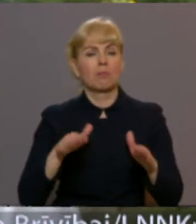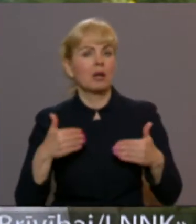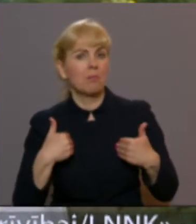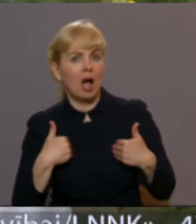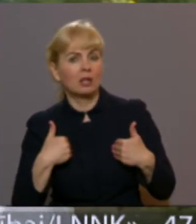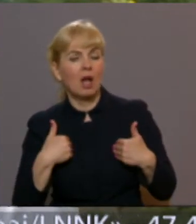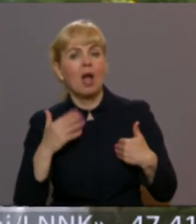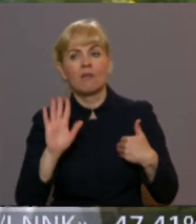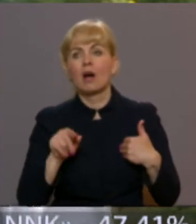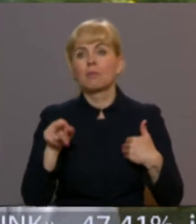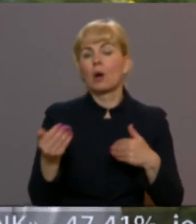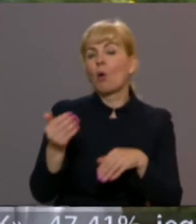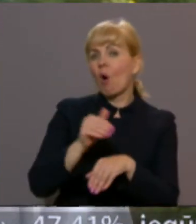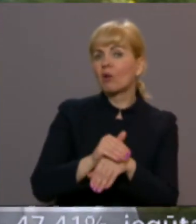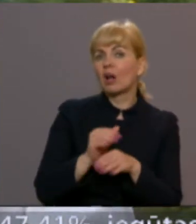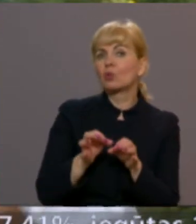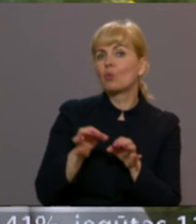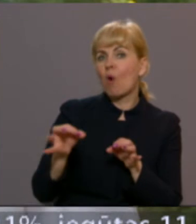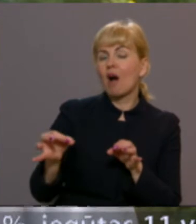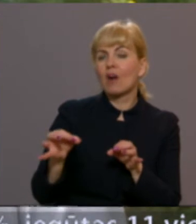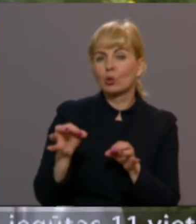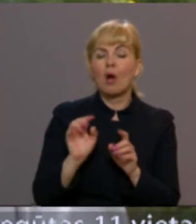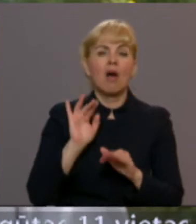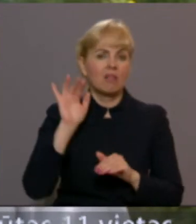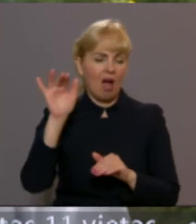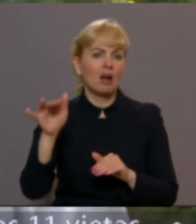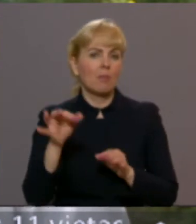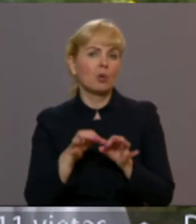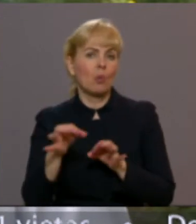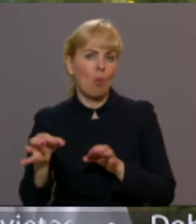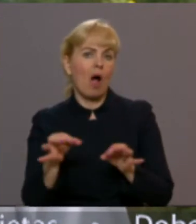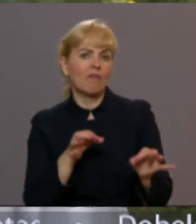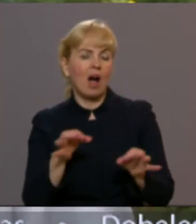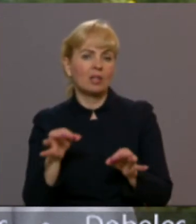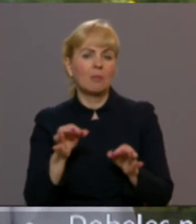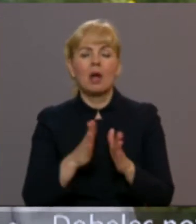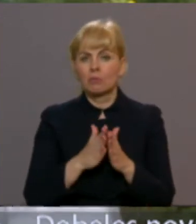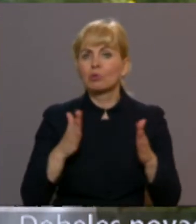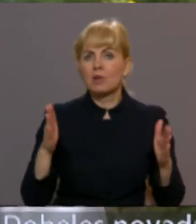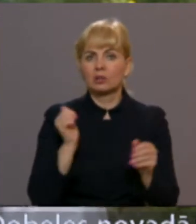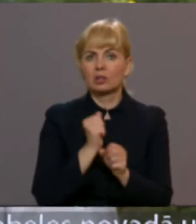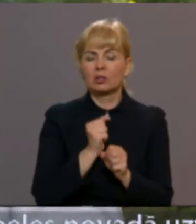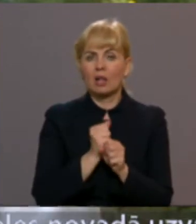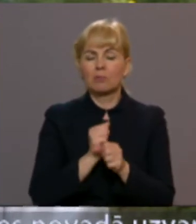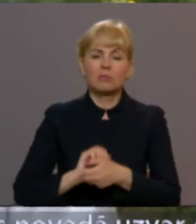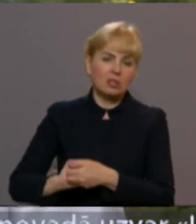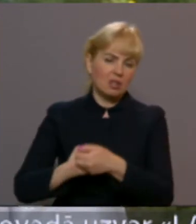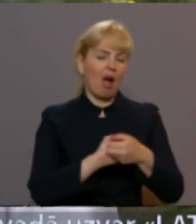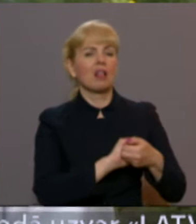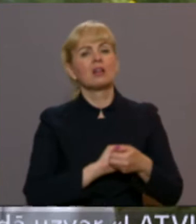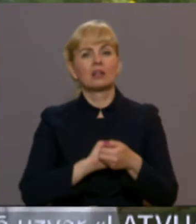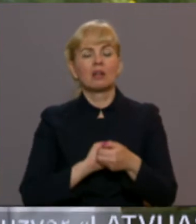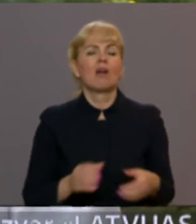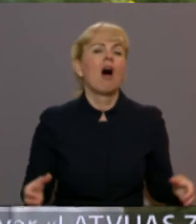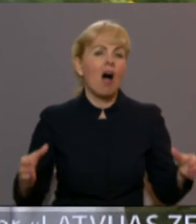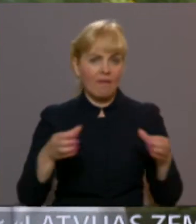manu konkrēto novadu. Līdz ar to es domāju, ka nākamajam novadam tas būs arī tāds milzīgs darbs – saliedēt, apvienot un